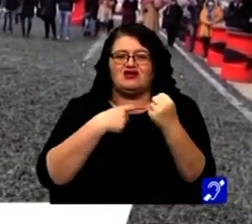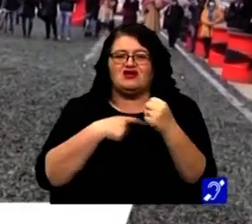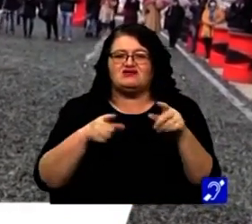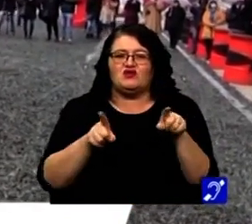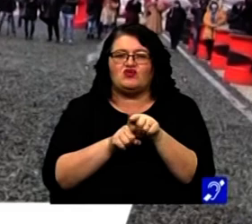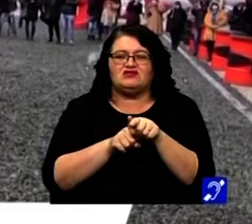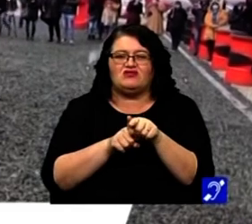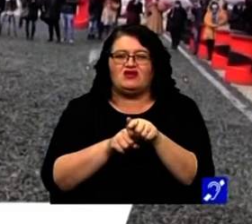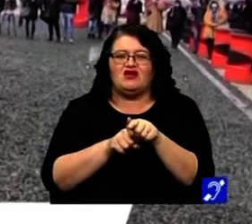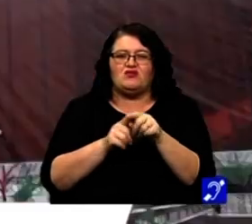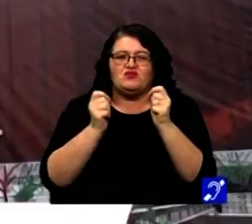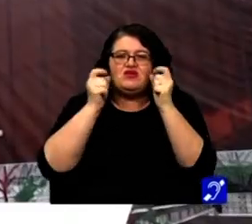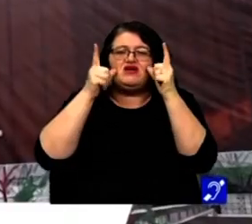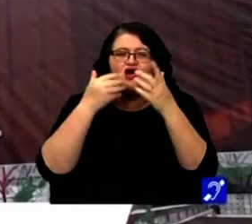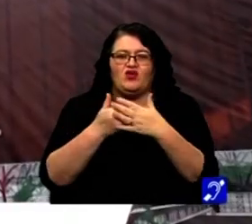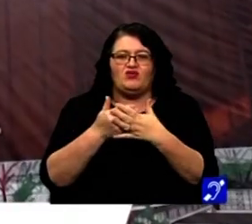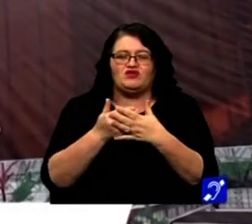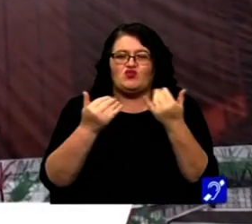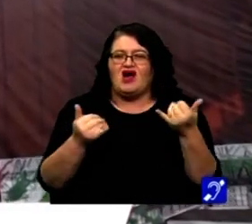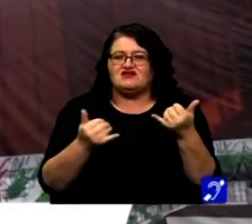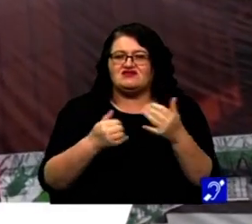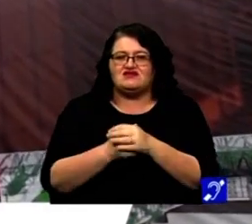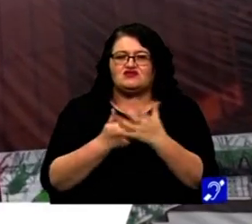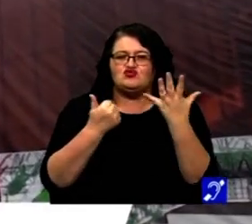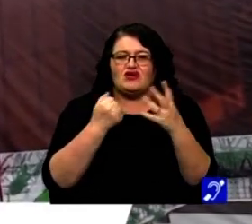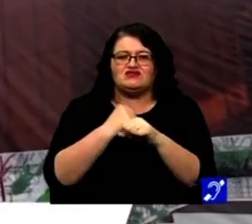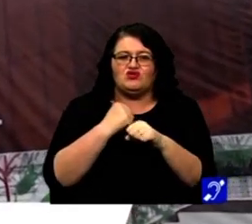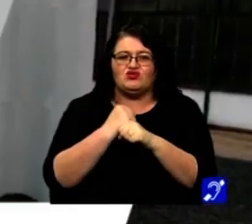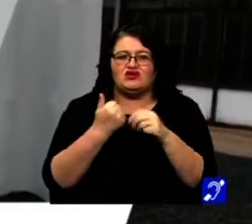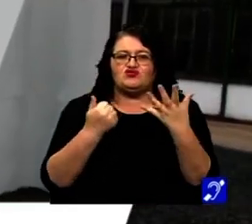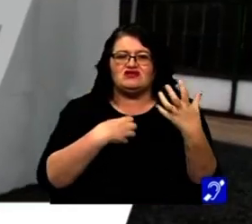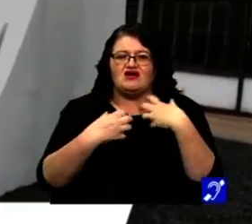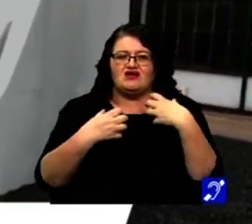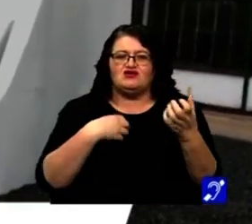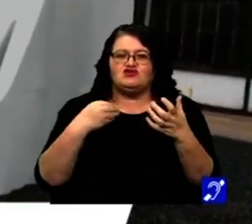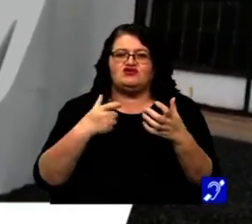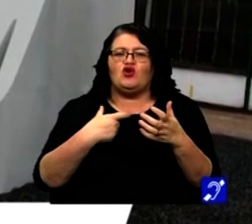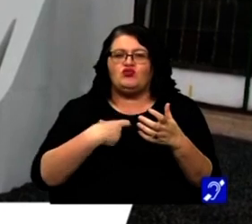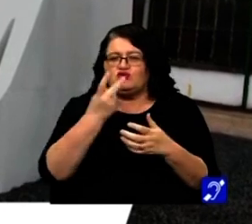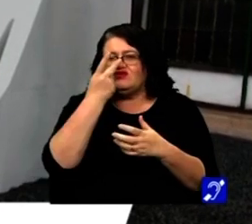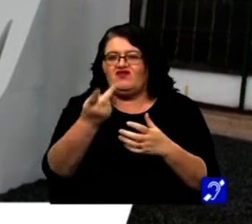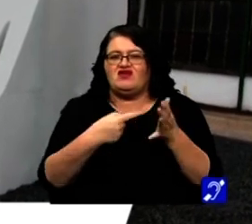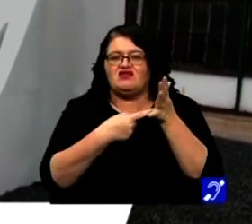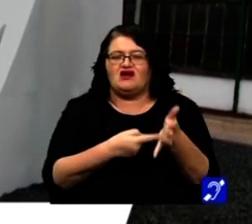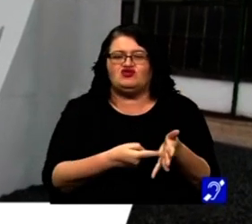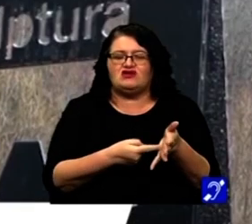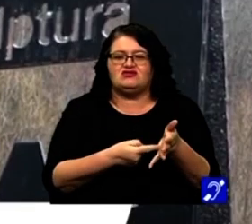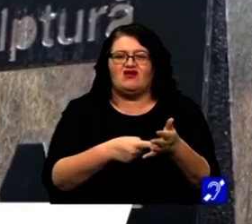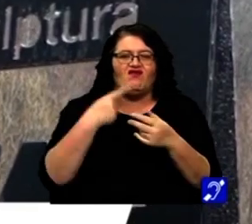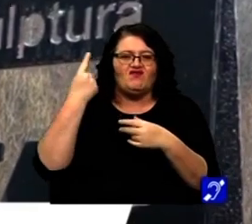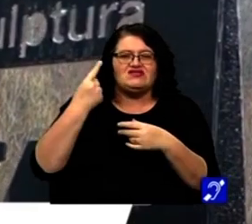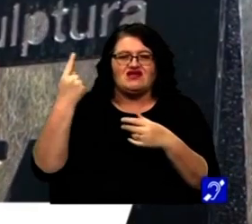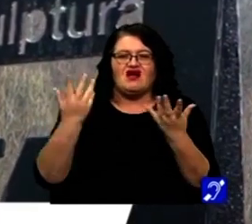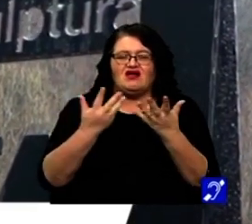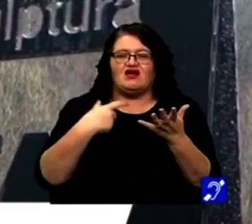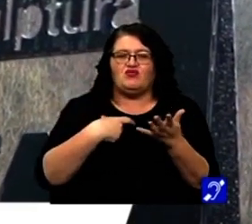un asemenea fel de miracol pentru că astăzi șase lucrări, șase artiști și-au putut vedea această visare care